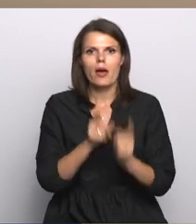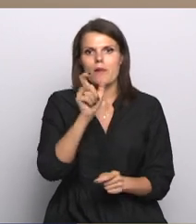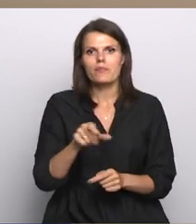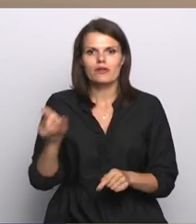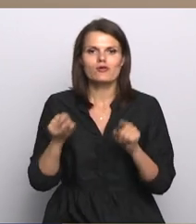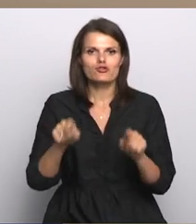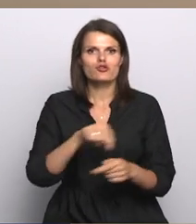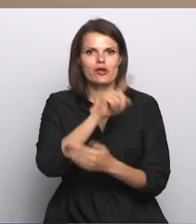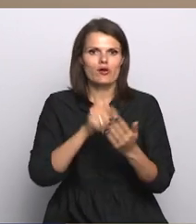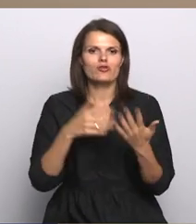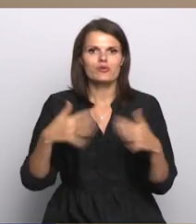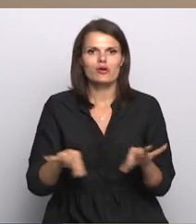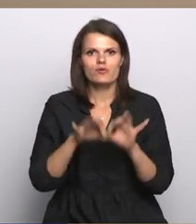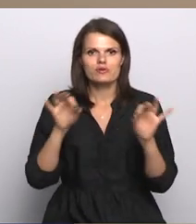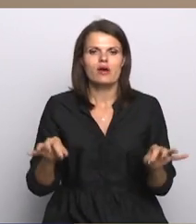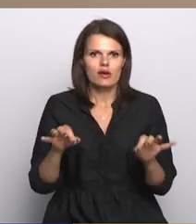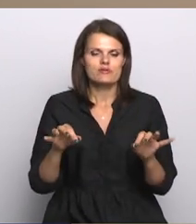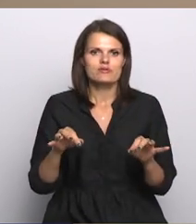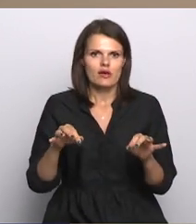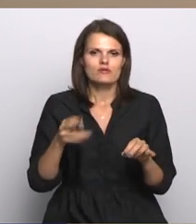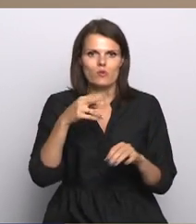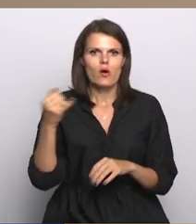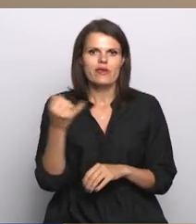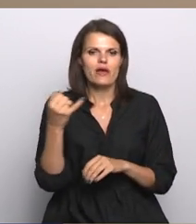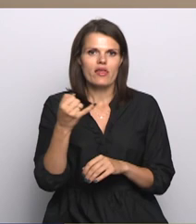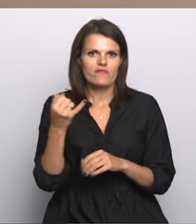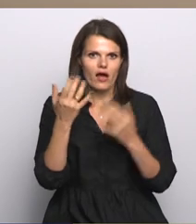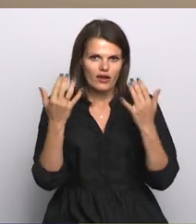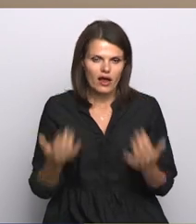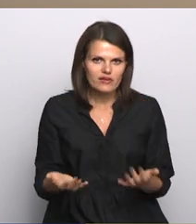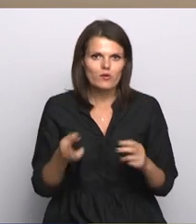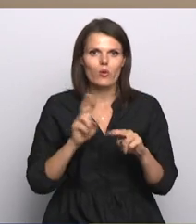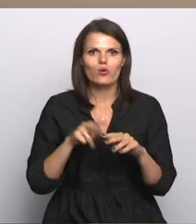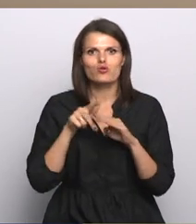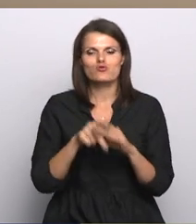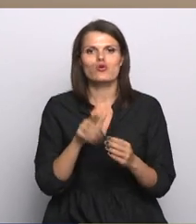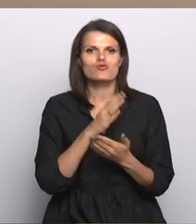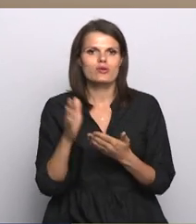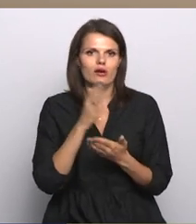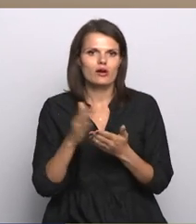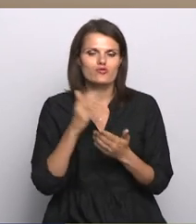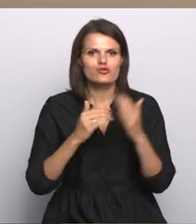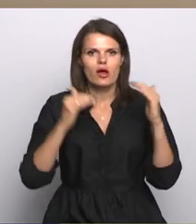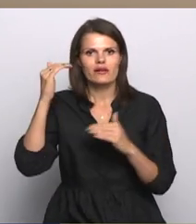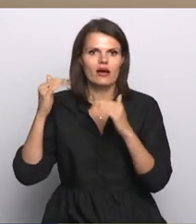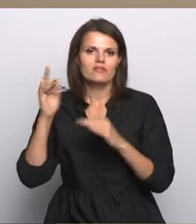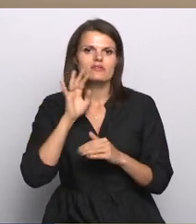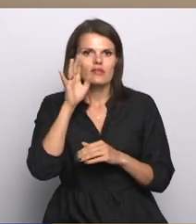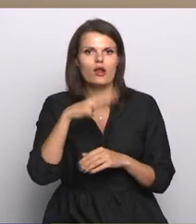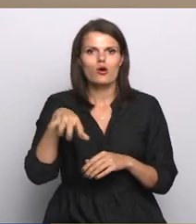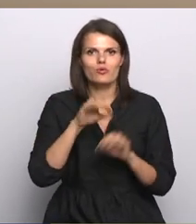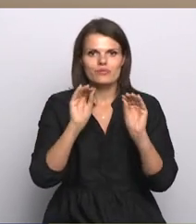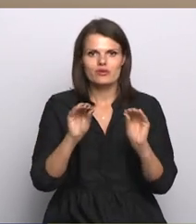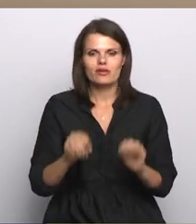jautājumi jau uzsāksies daļai jāpakāpē no janvāra izcināties. Sloģu sabalansēšanas grafikas tālākajiem mums ir